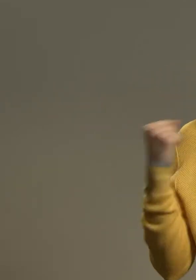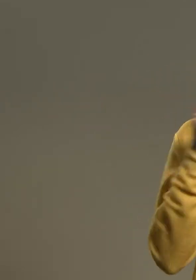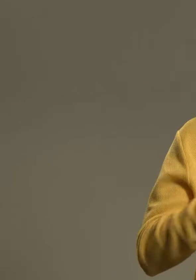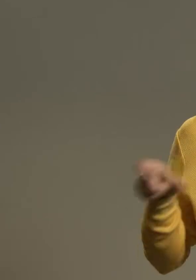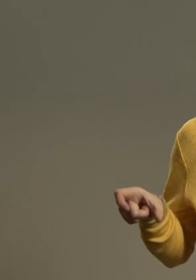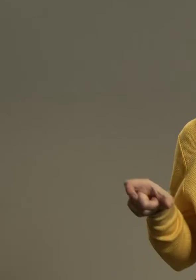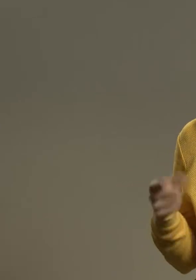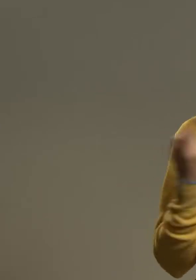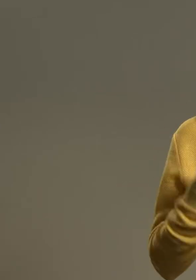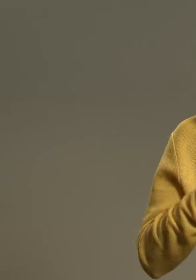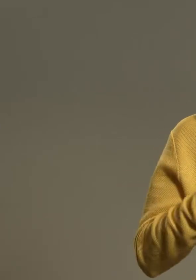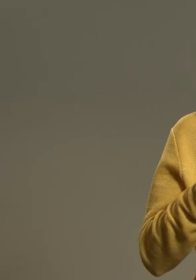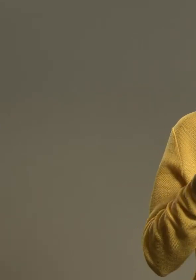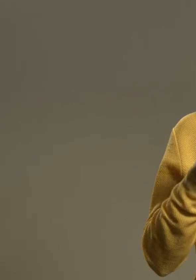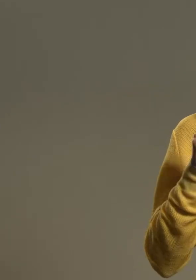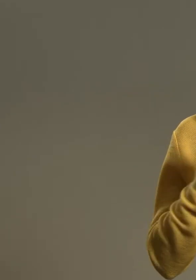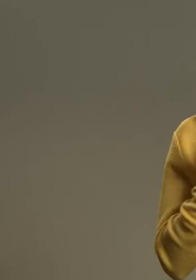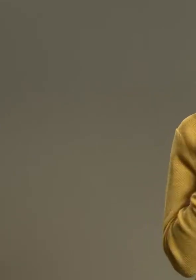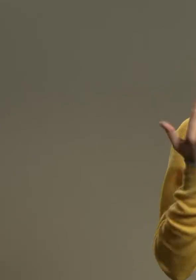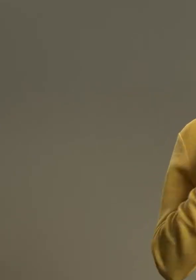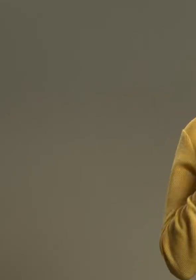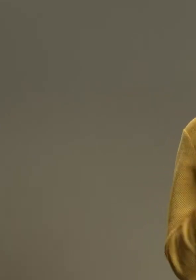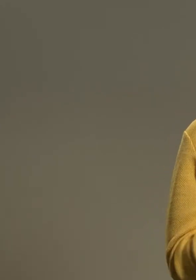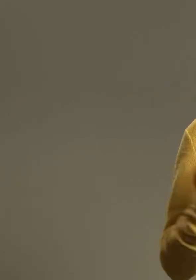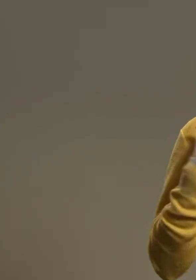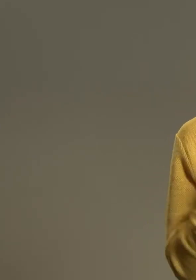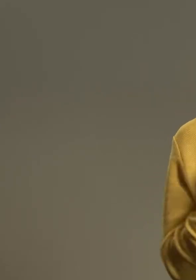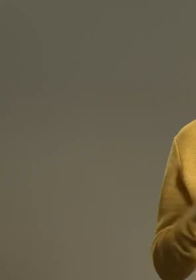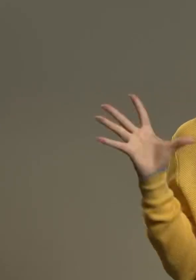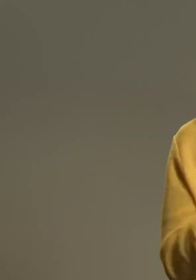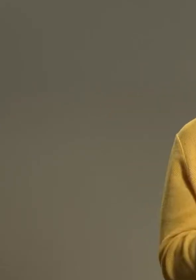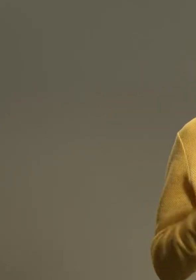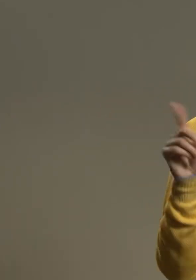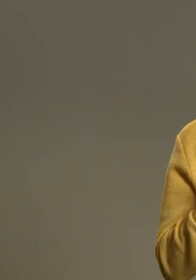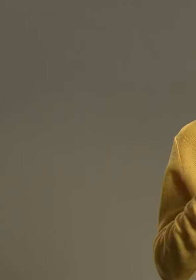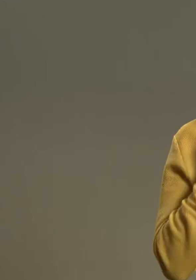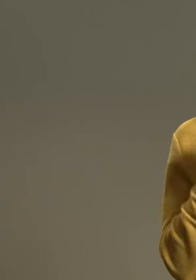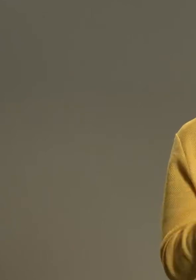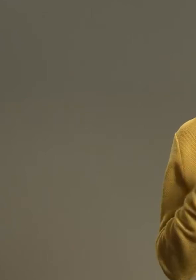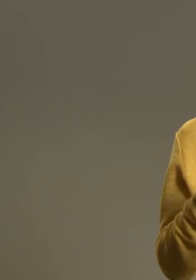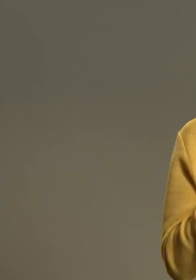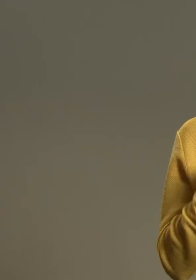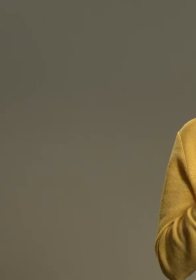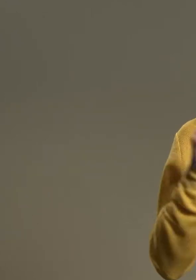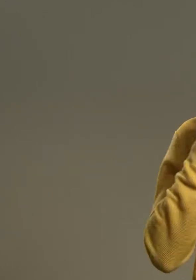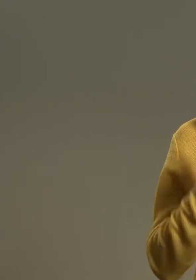І за останні 2 роки я зробила усе щоб потрапити у збірну команду України